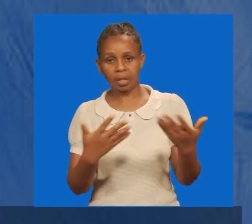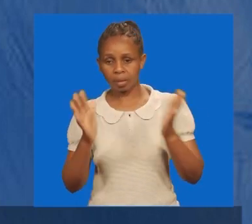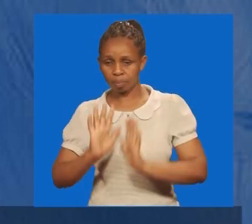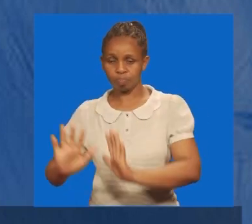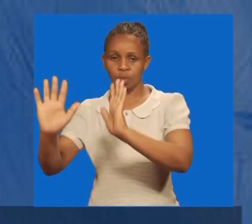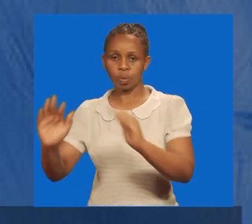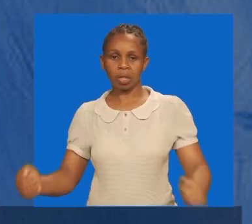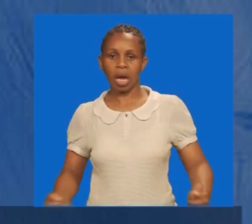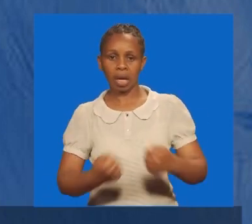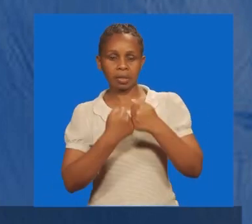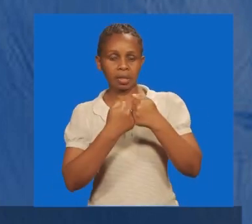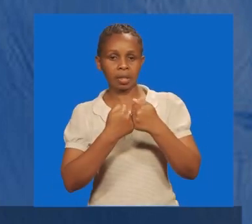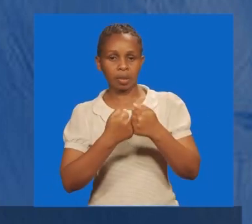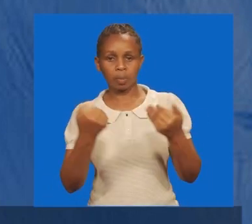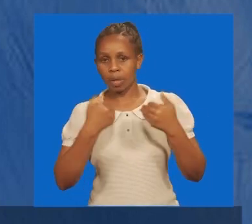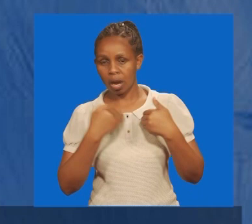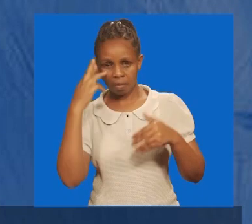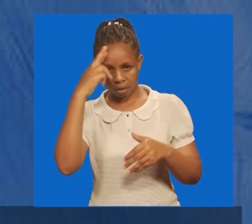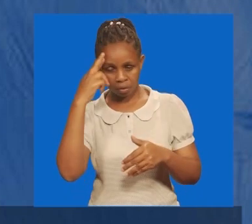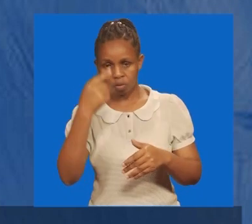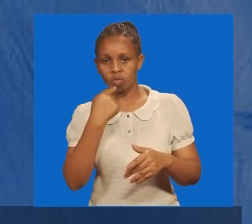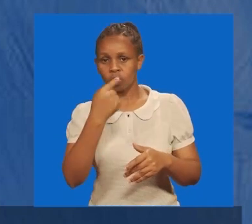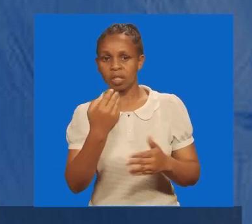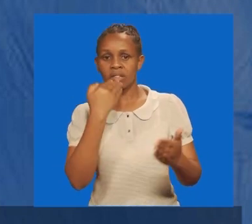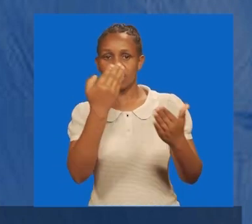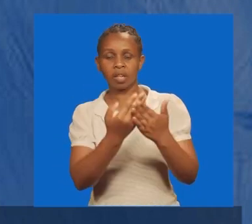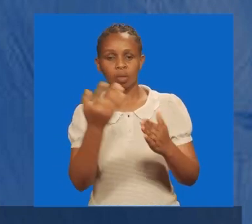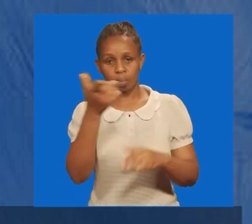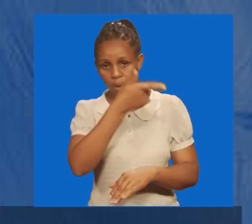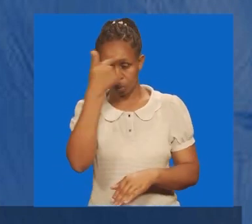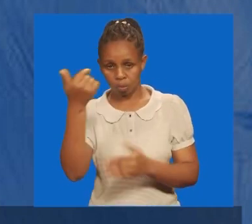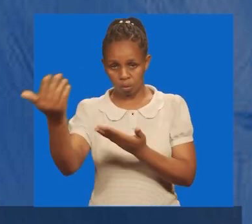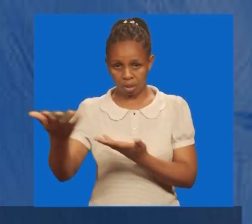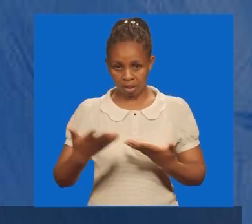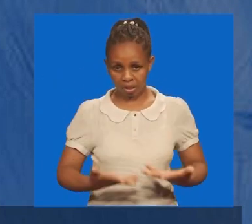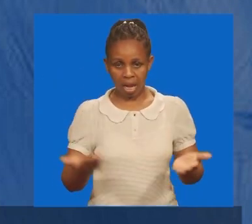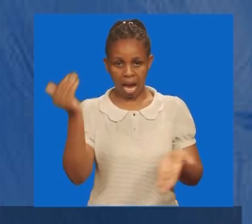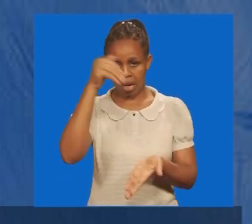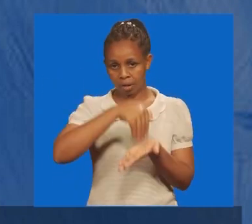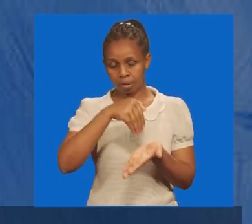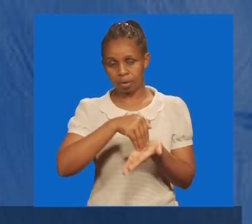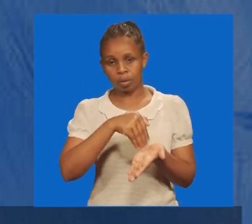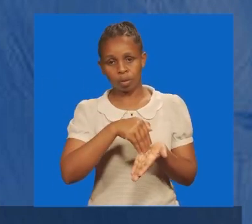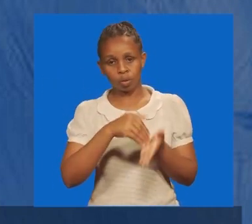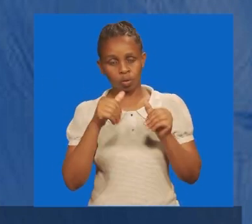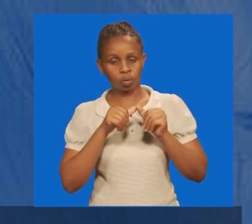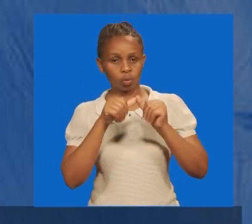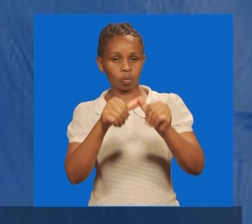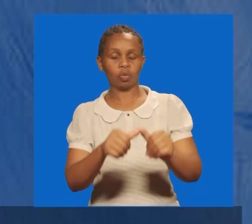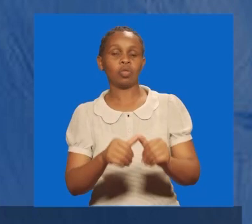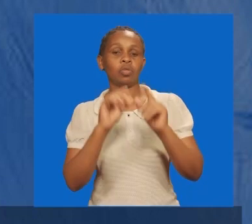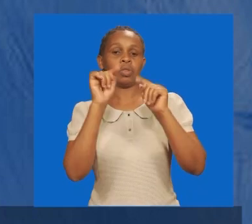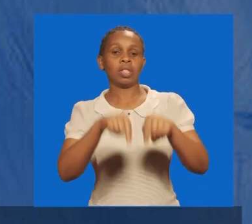kuwepusha na nanchali. Kwa hivyo tunakila jambola kusema niyasante, hivyo ni kikukaribisha tena, tuweze